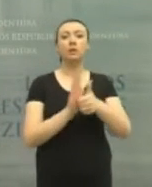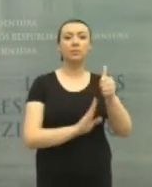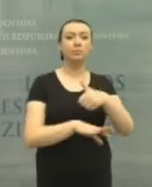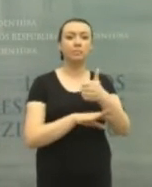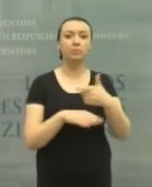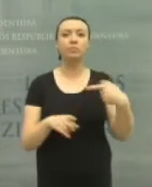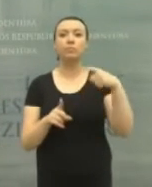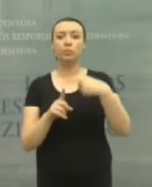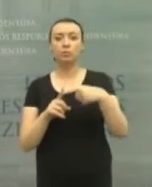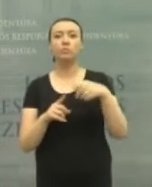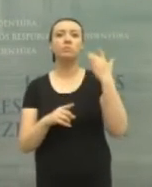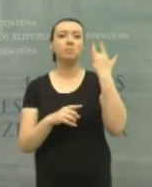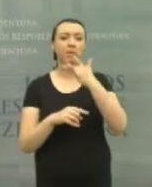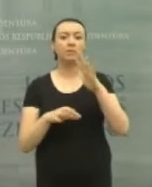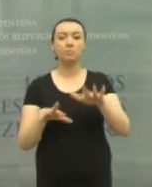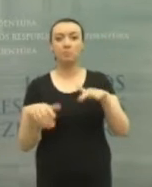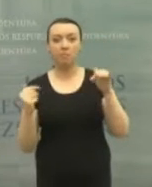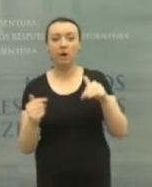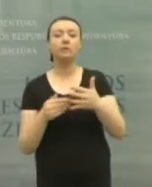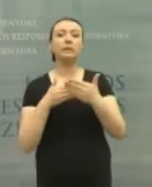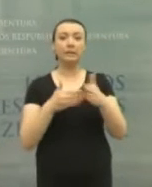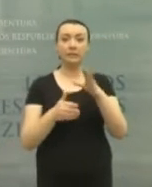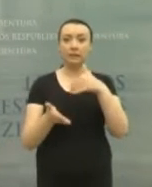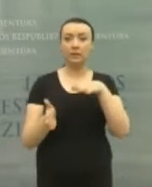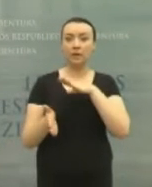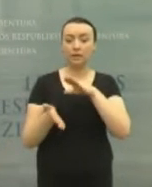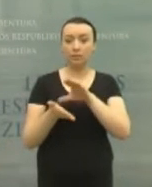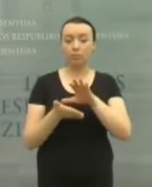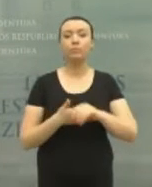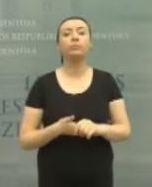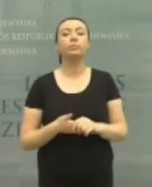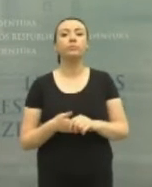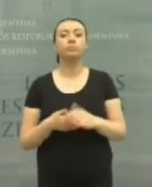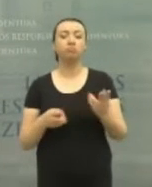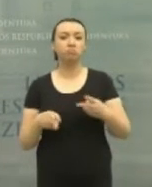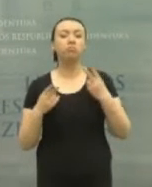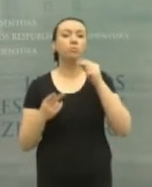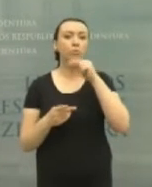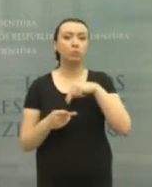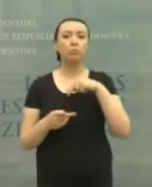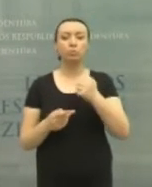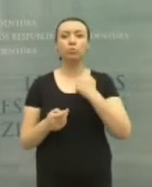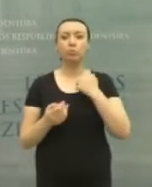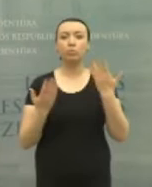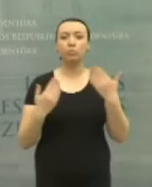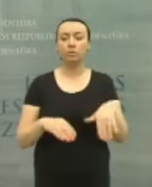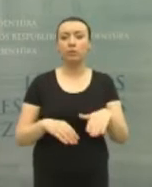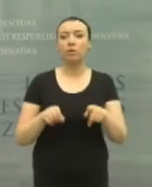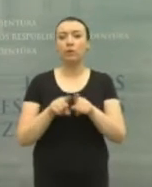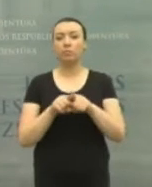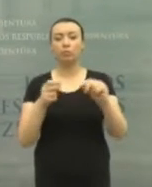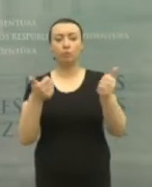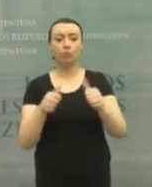premierę ir parlamentinių partijų lyderiai. Puiku, kai pasiekėme štai tokio